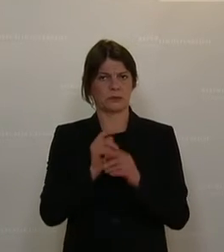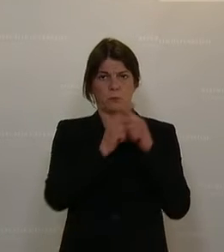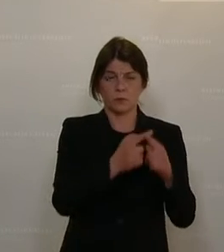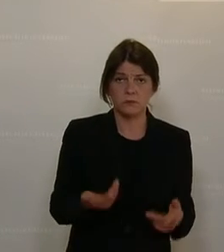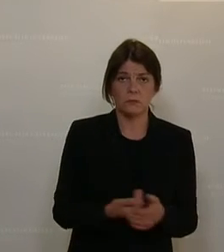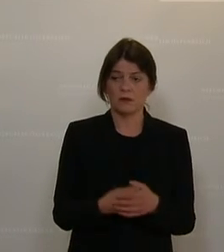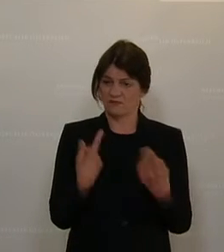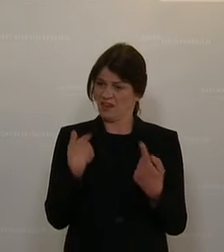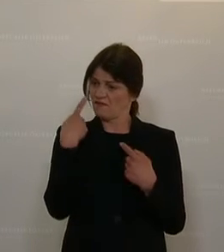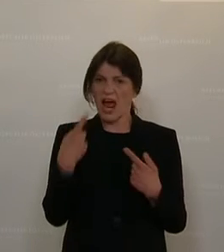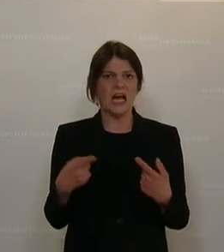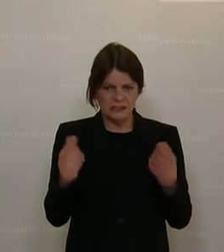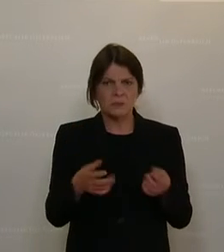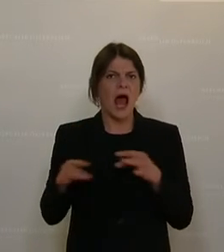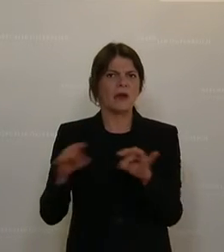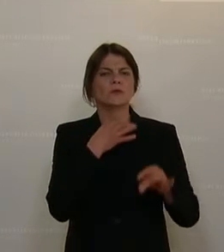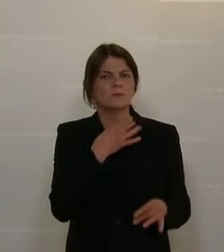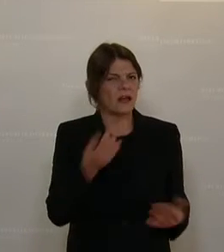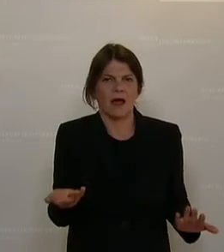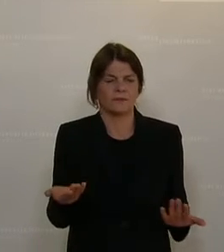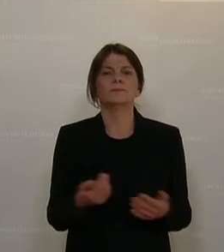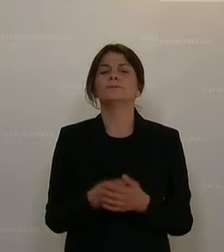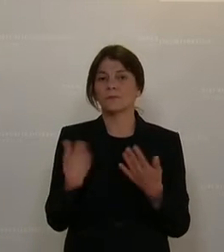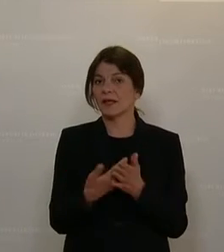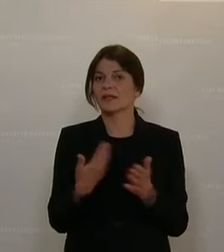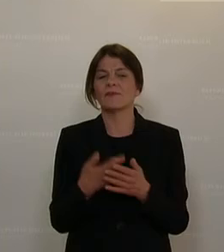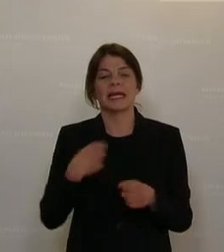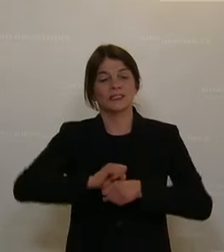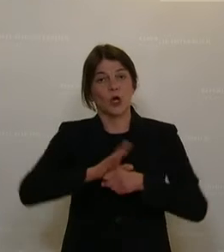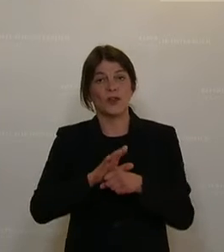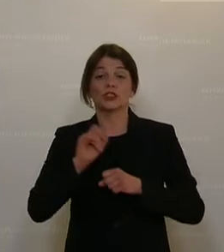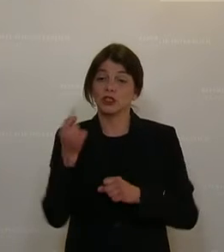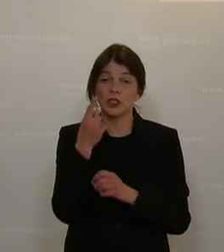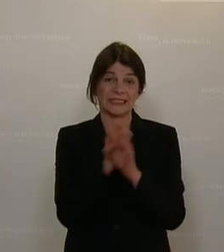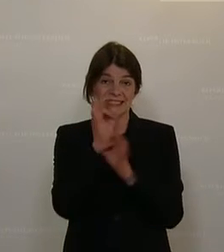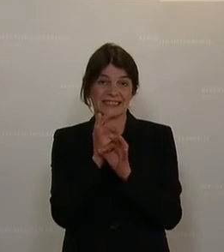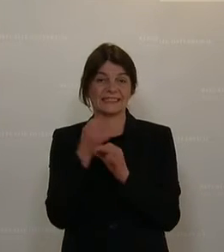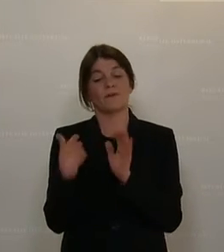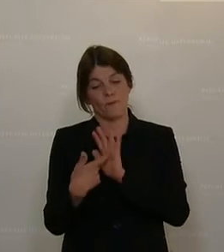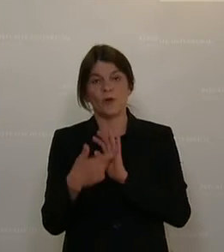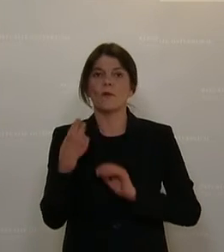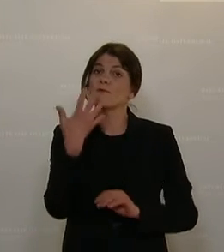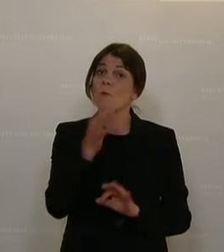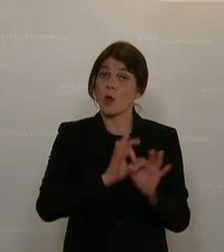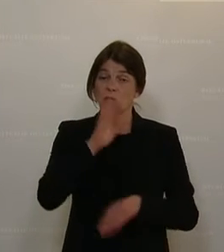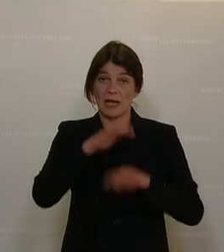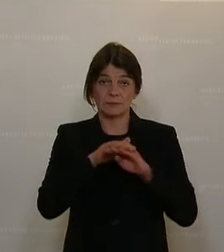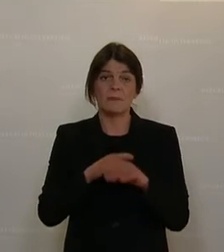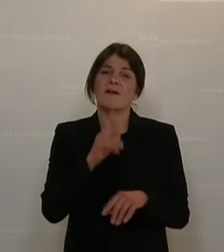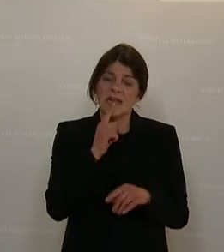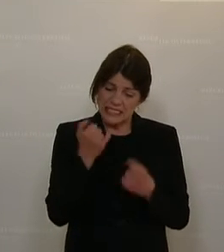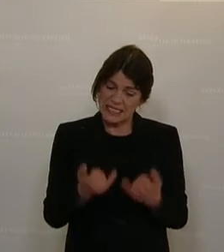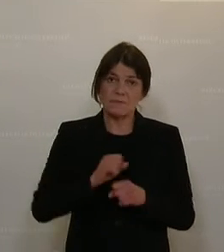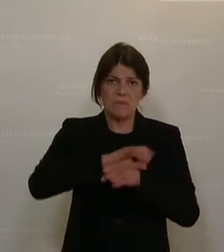dann weiß ich, dass Handlungsbedarf besteht. Und deshalb haben wir einen Corona-Sonderzinssatz für 5 Prozent gefordert, der zumindest während der